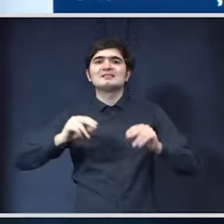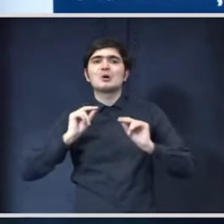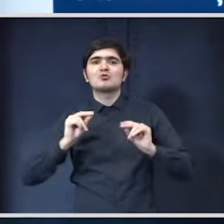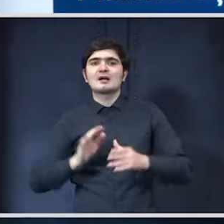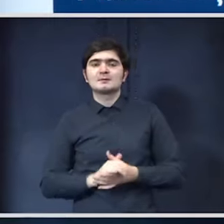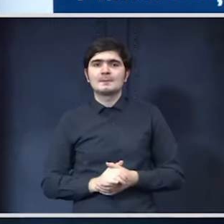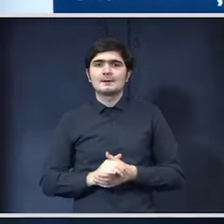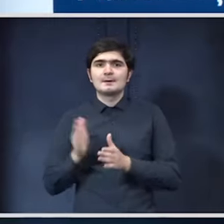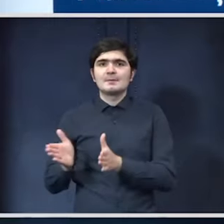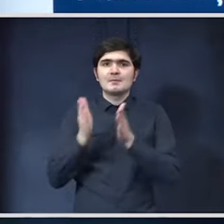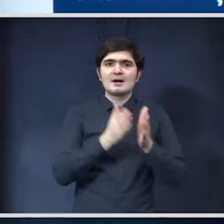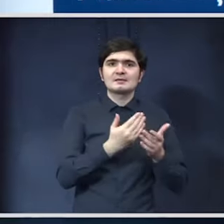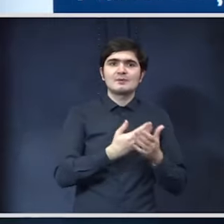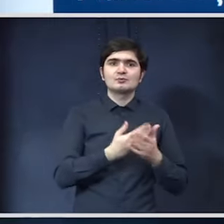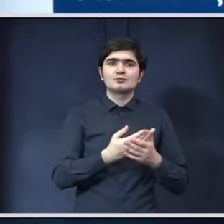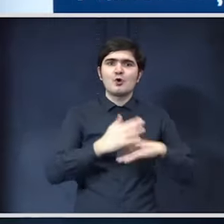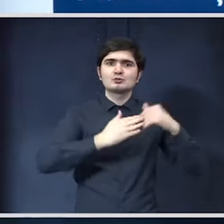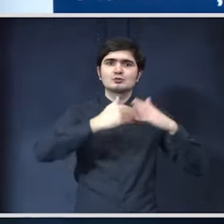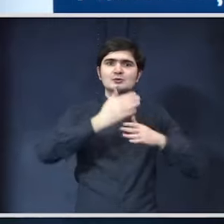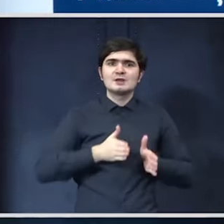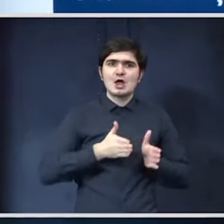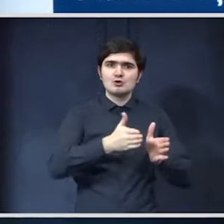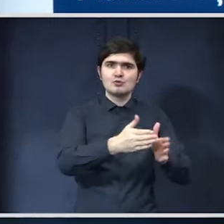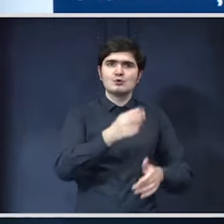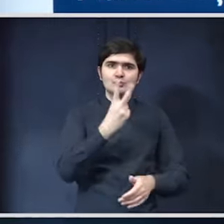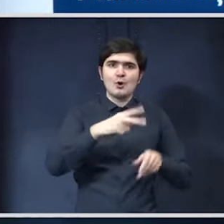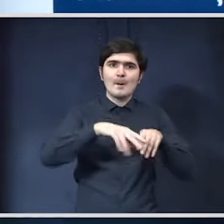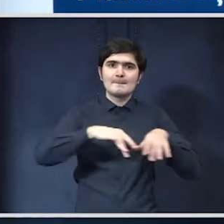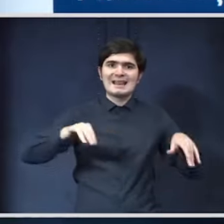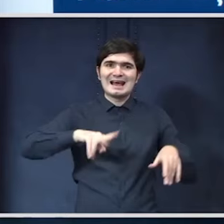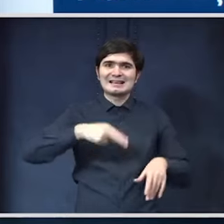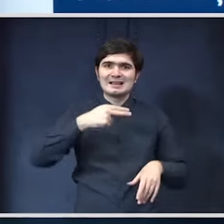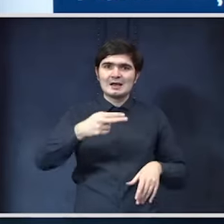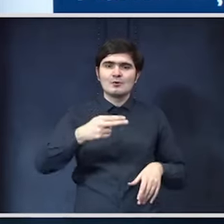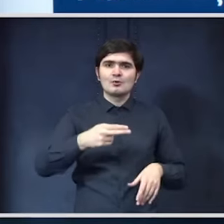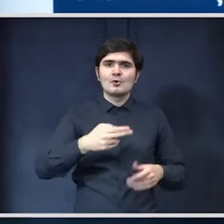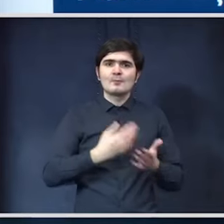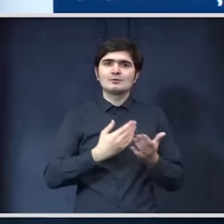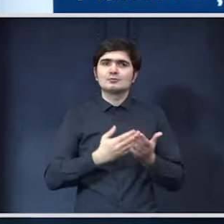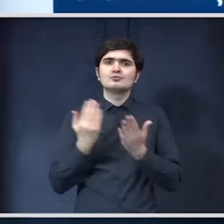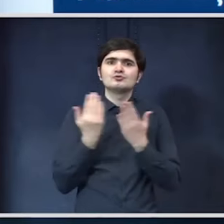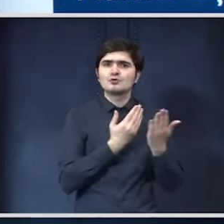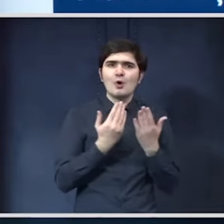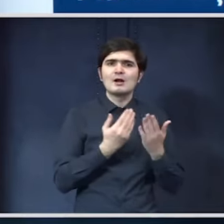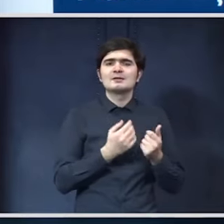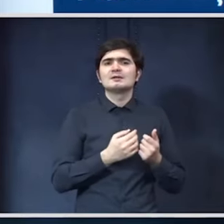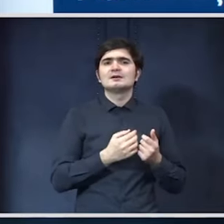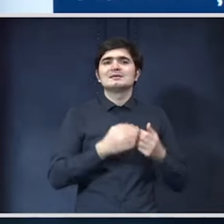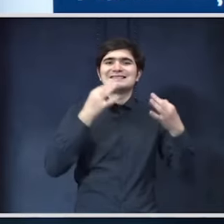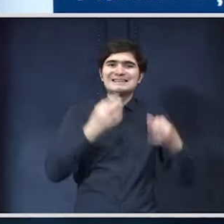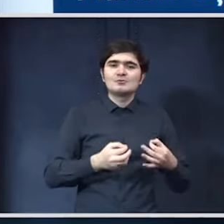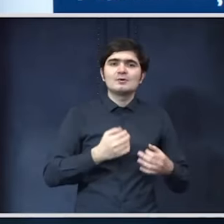Pe partea de infrastructură care presupune 2 miliarde de euro în școli sigure și verzi